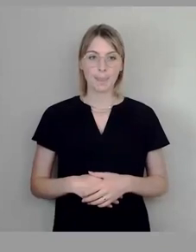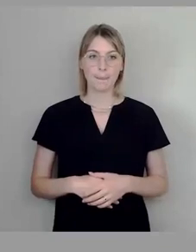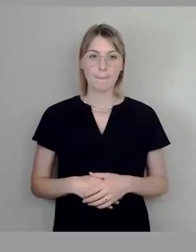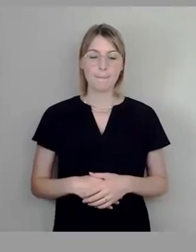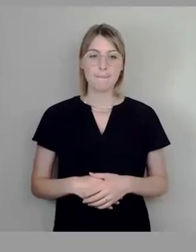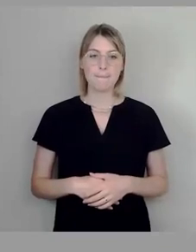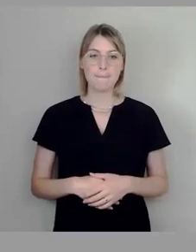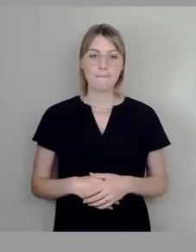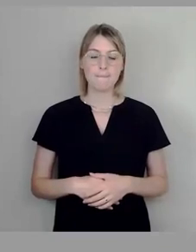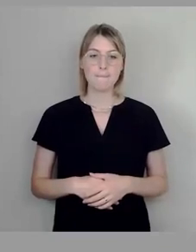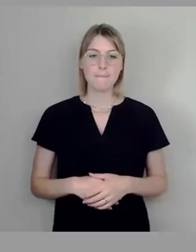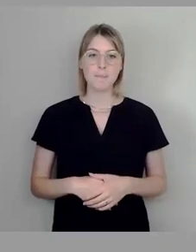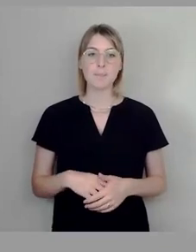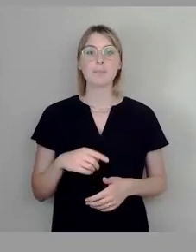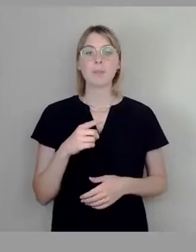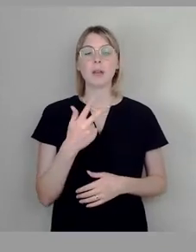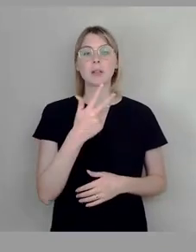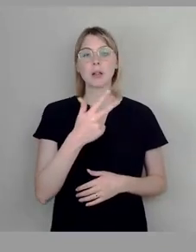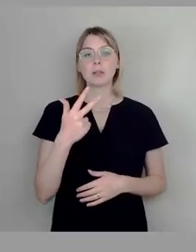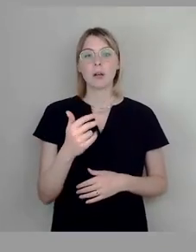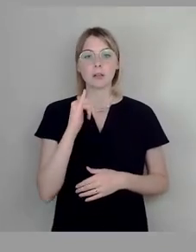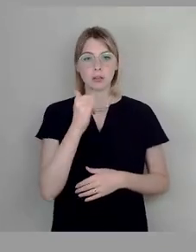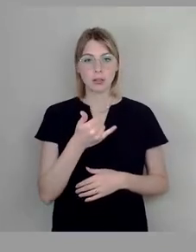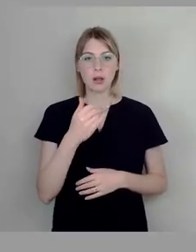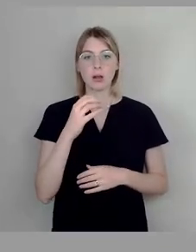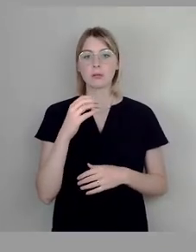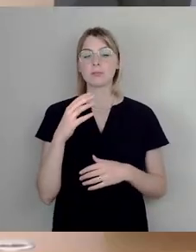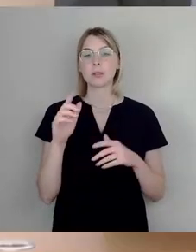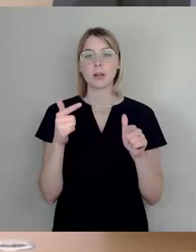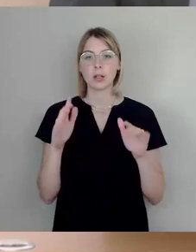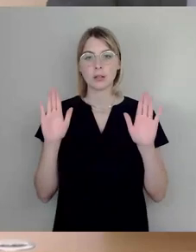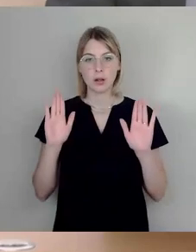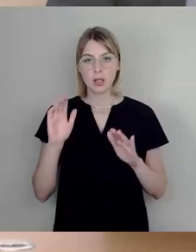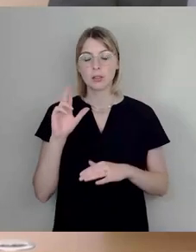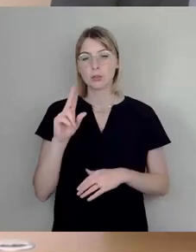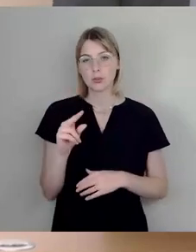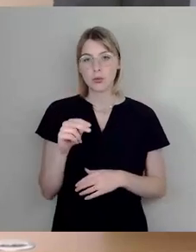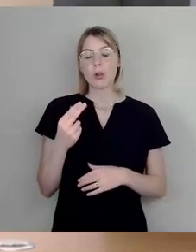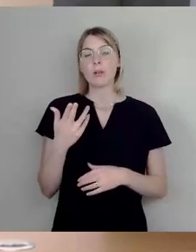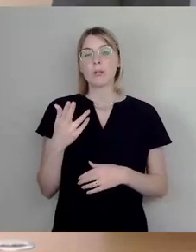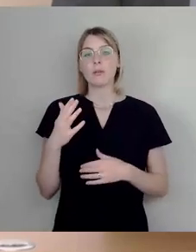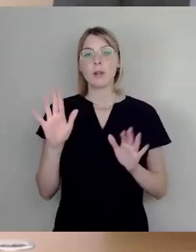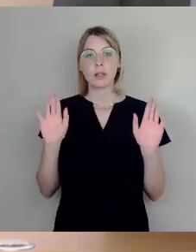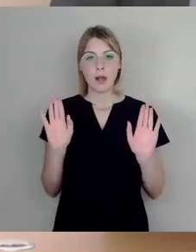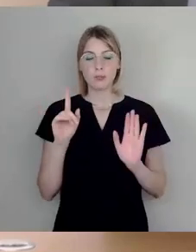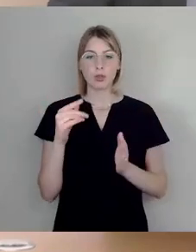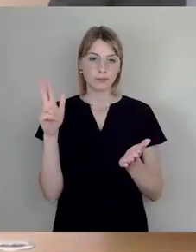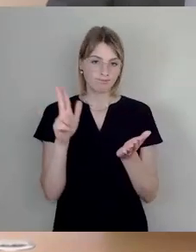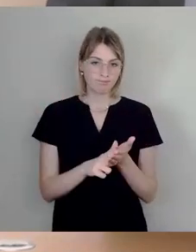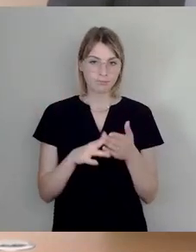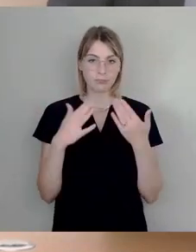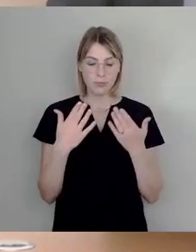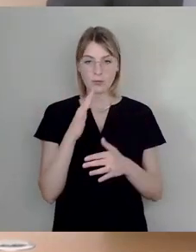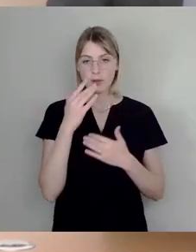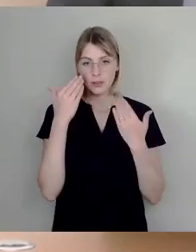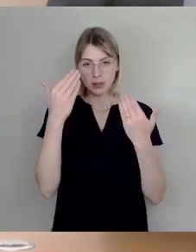das wäre mit 33 Jahr 0 9 12 Enthaltung so bestätigt, vielen Dank und